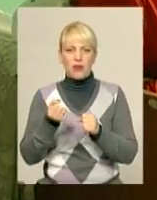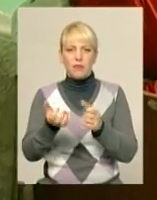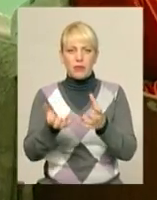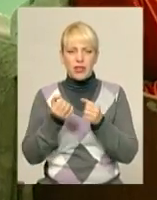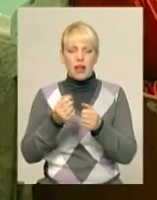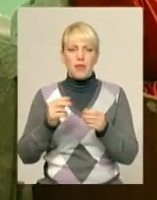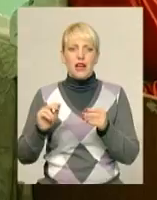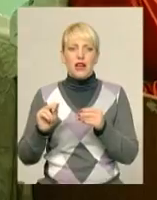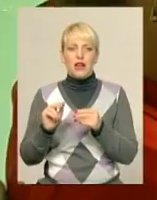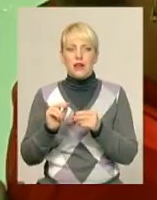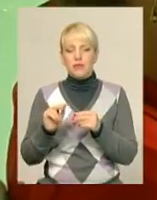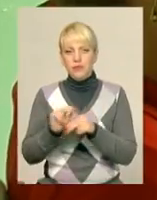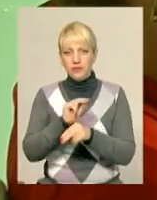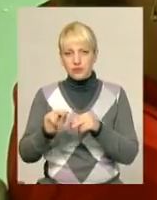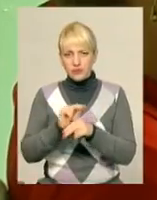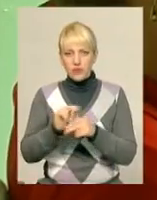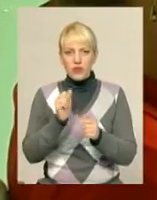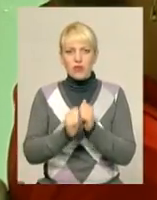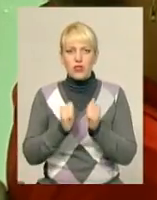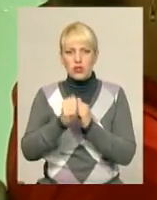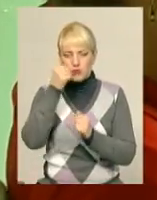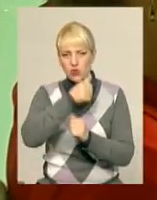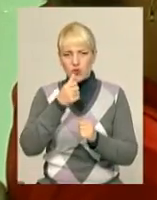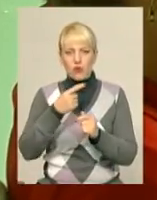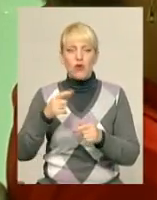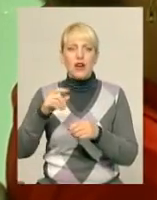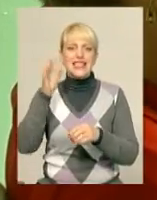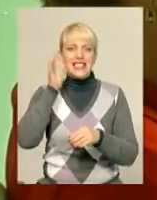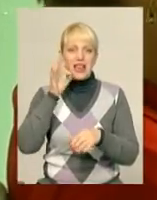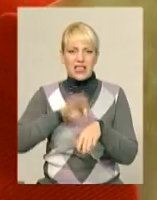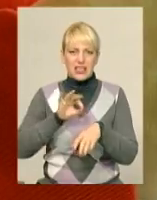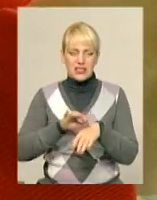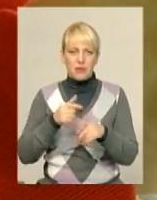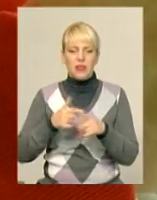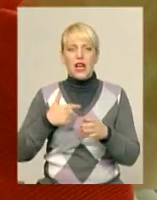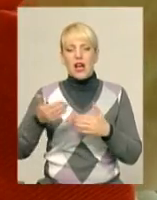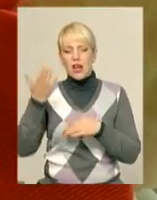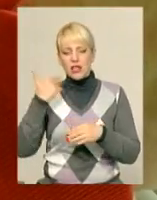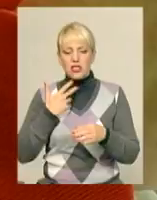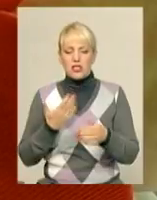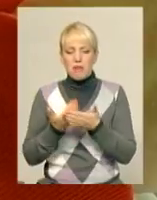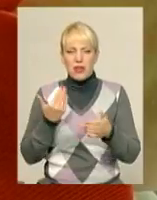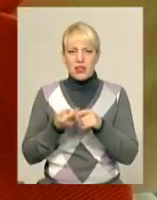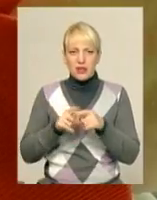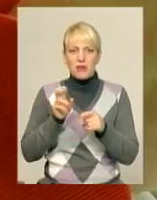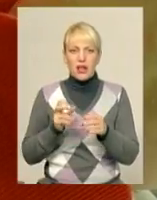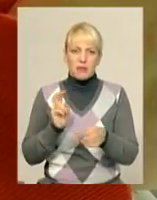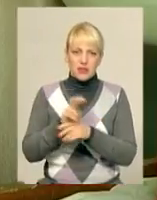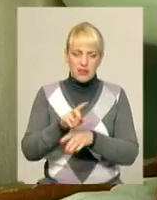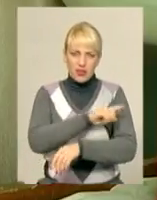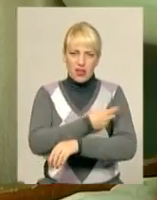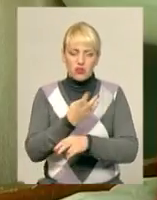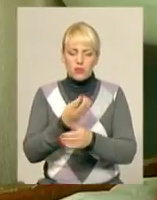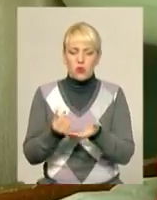діагностували діабет. Каже, перед кожним візитом до лікарні змушена була довго збирати гроші, та цього разу за лікування платити майже не довелося.